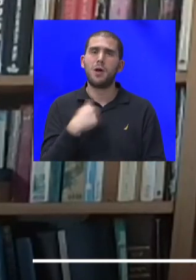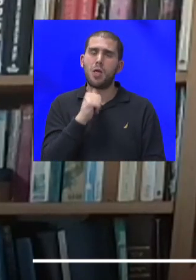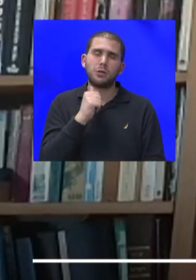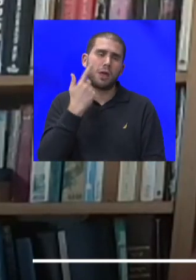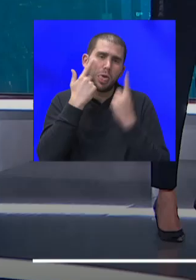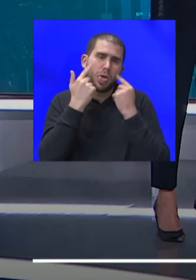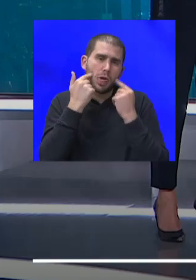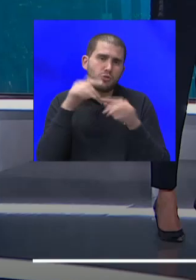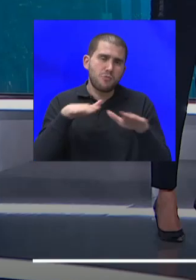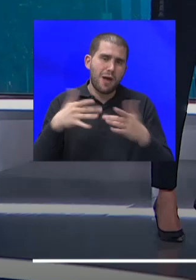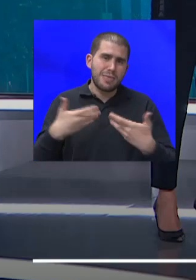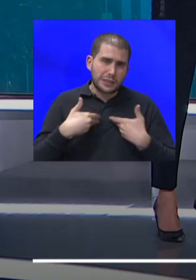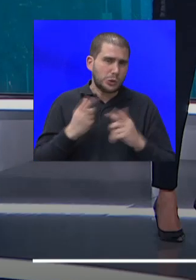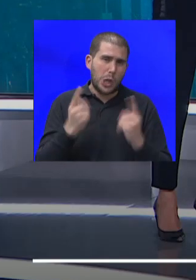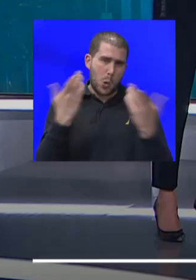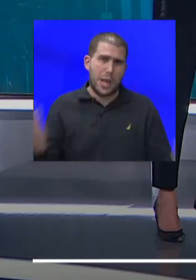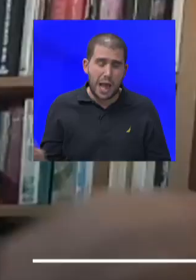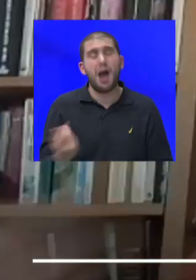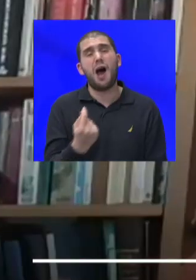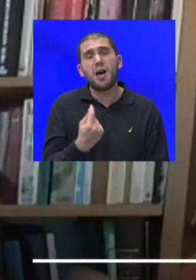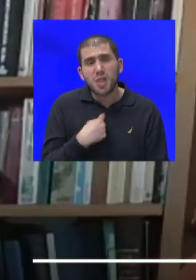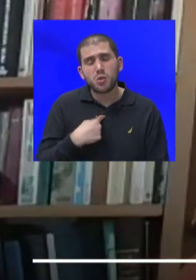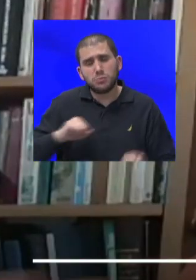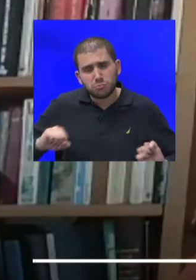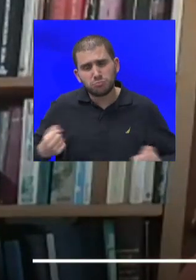כרגע לא קורה. אז אנחנו פשוט מנסים לעשות את כל מה שאפשר,